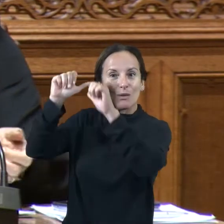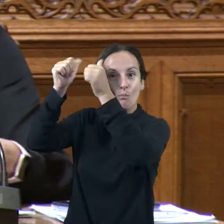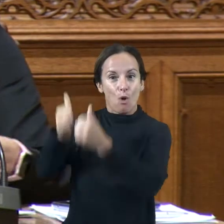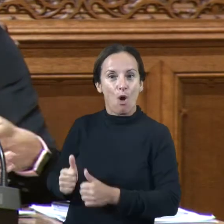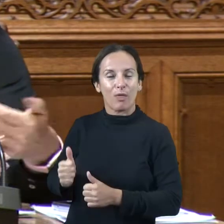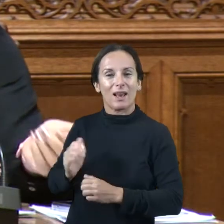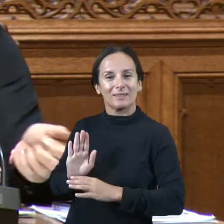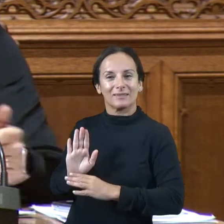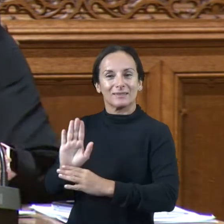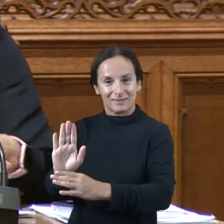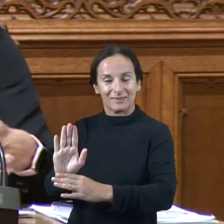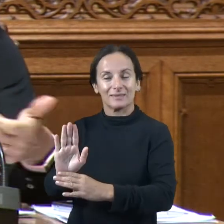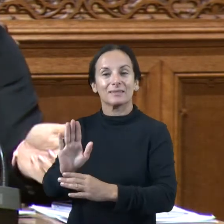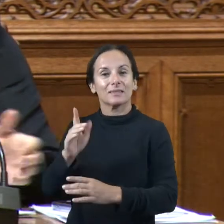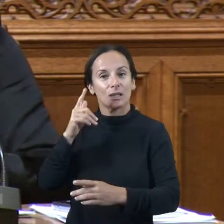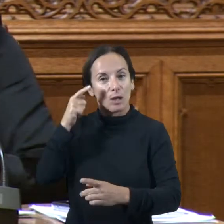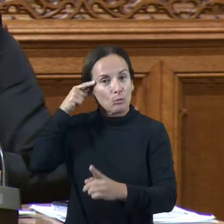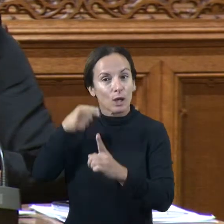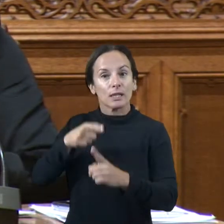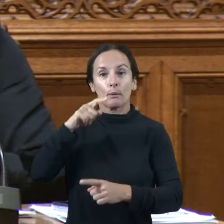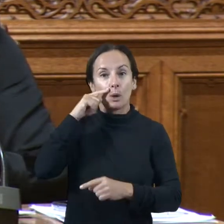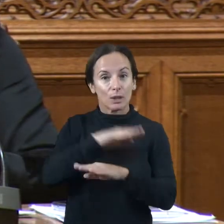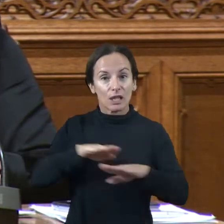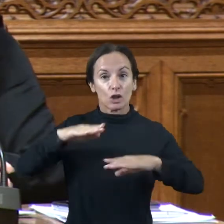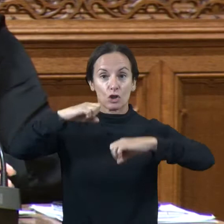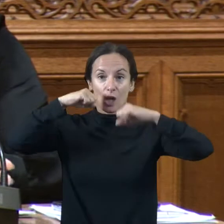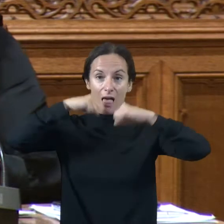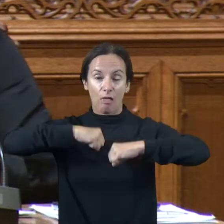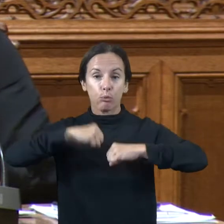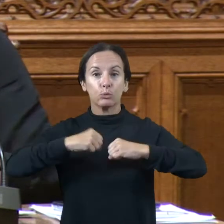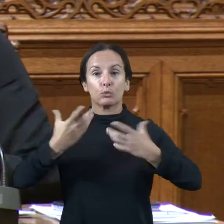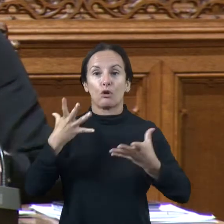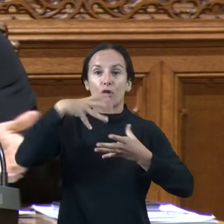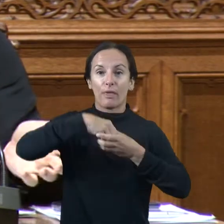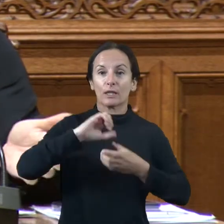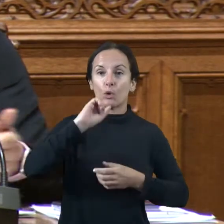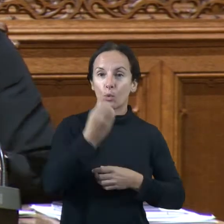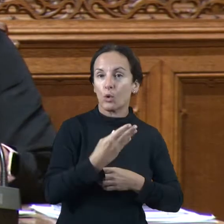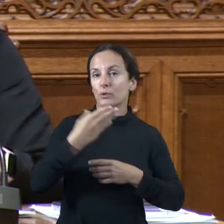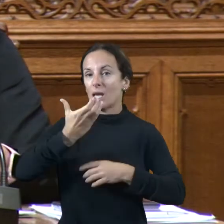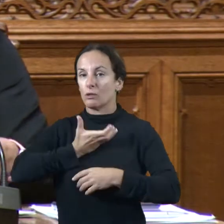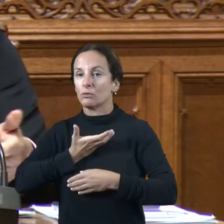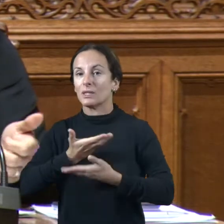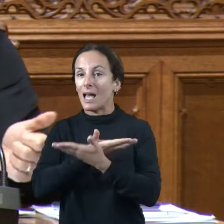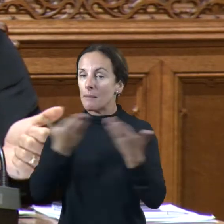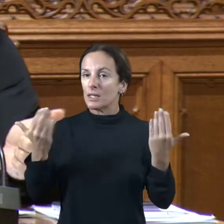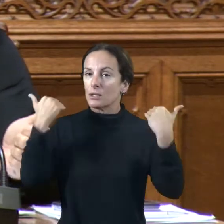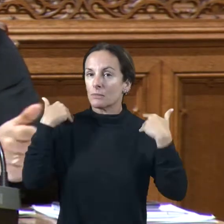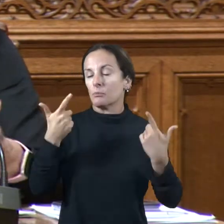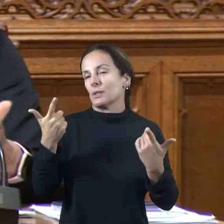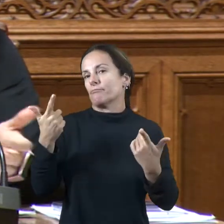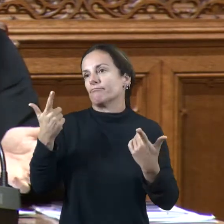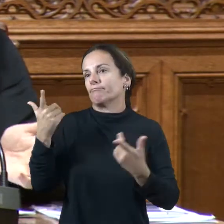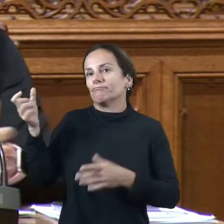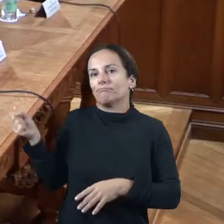arribar tant a infants com a persones adultes a través de clubs o a través d'ajuntaments les seves experiències que han tingut com a esportistes d